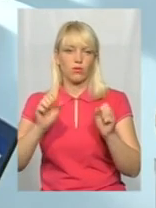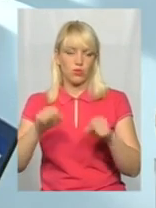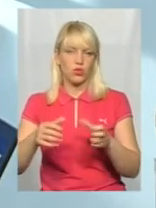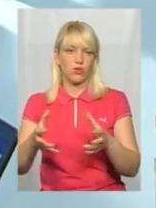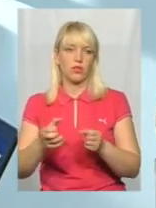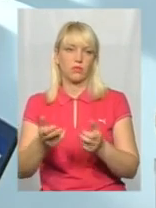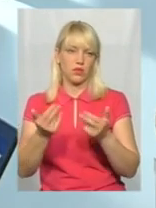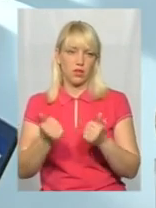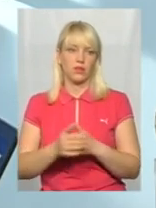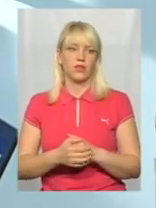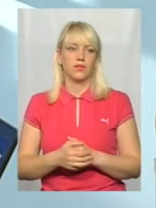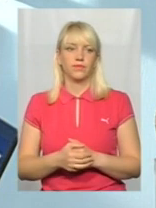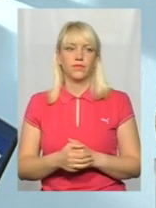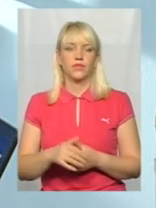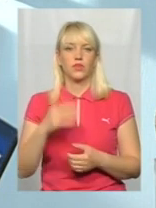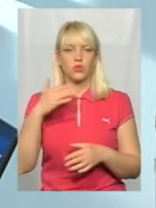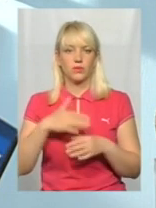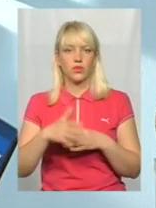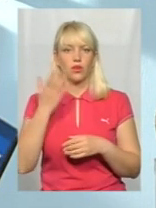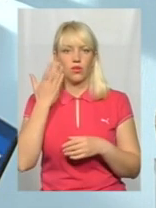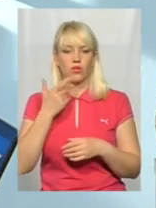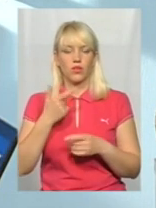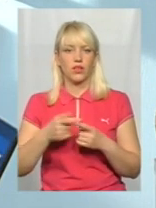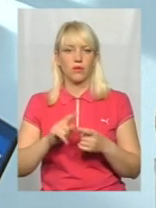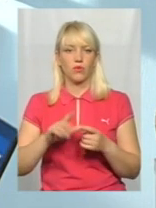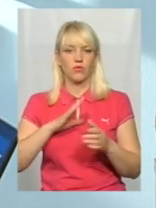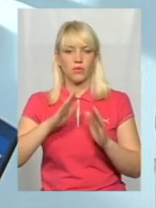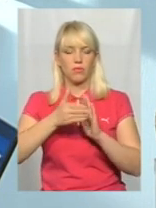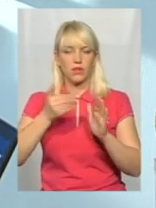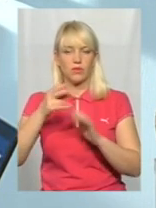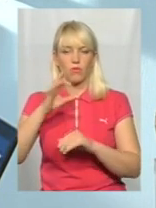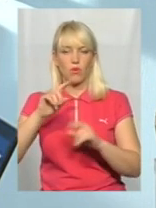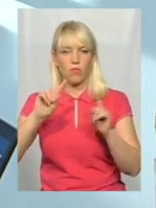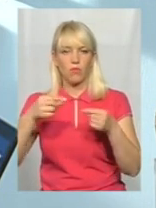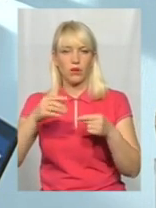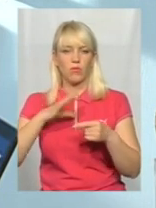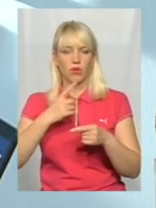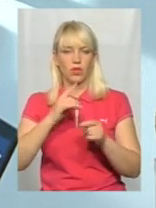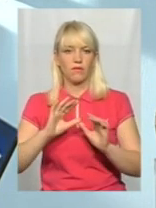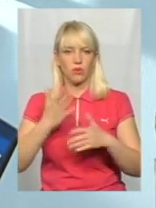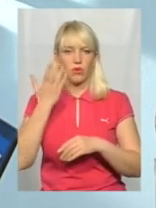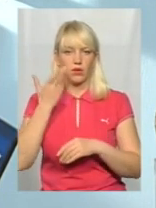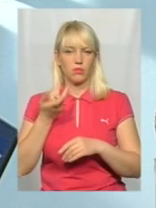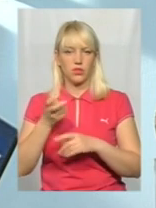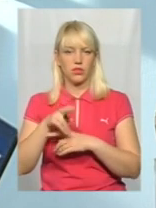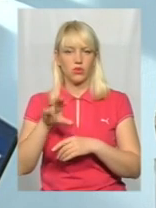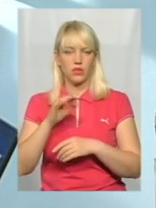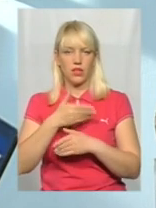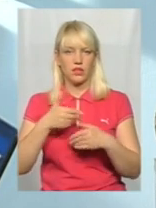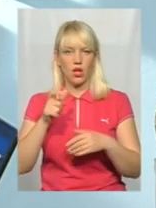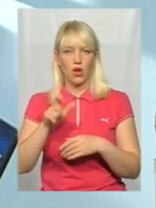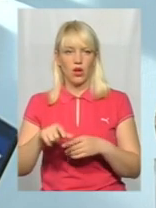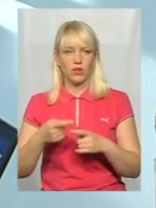Звичайно, вона може отримати, розумієте, коли йшла призов по мобілізації, був один випадок, коли до нас прийшла людина, була призвана